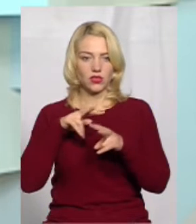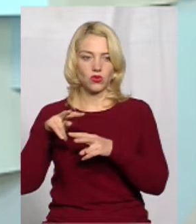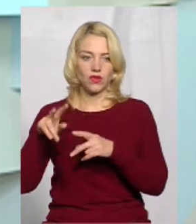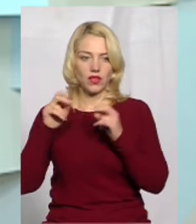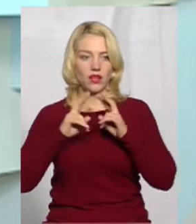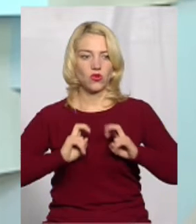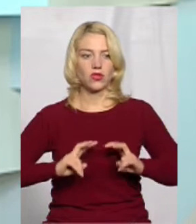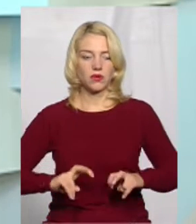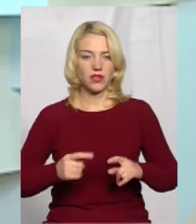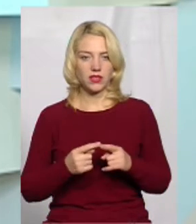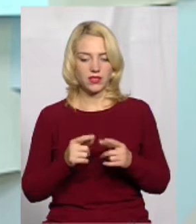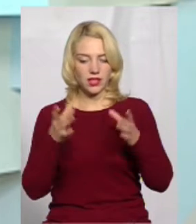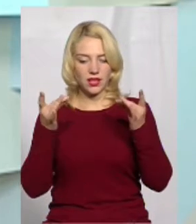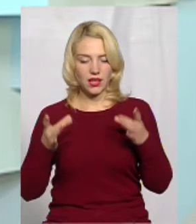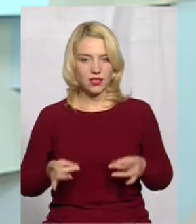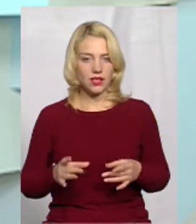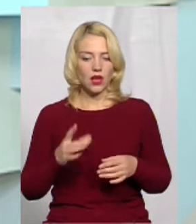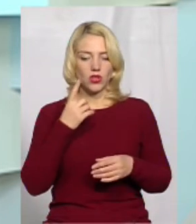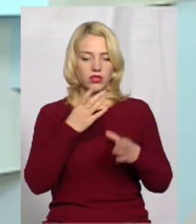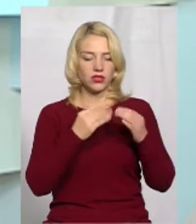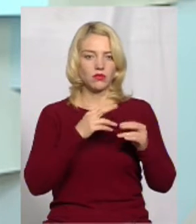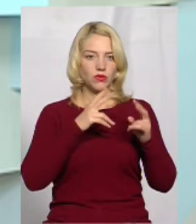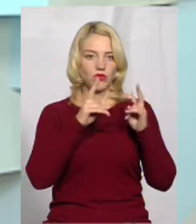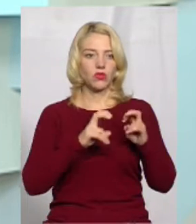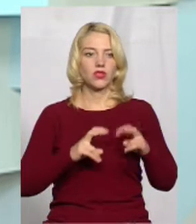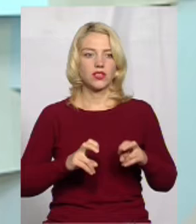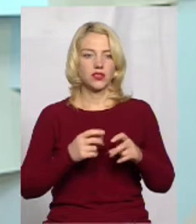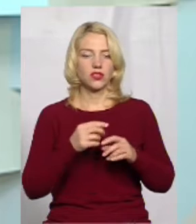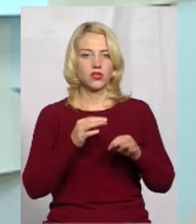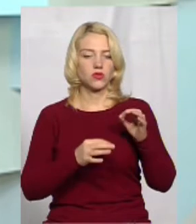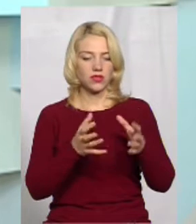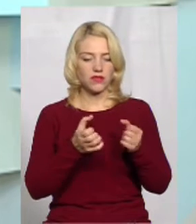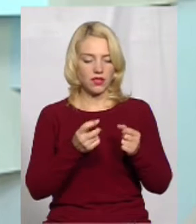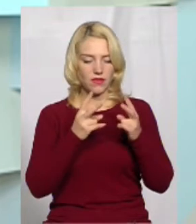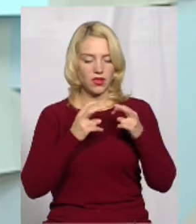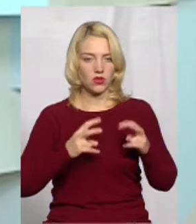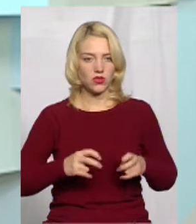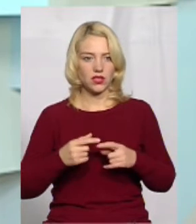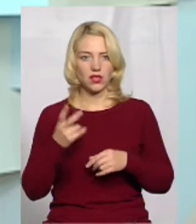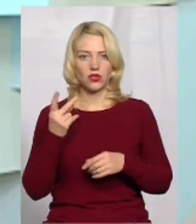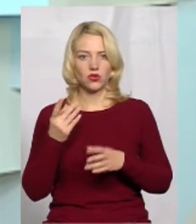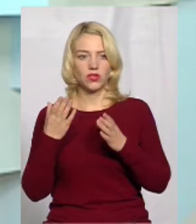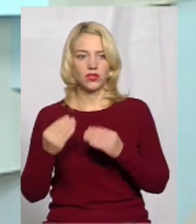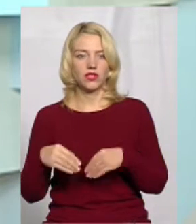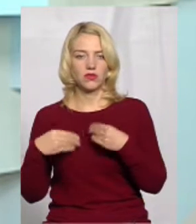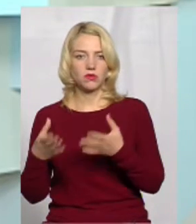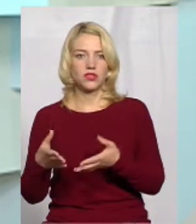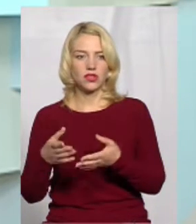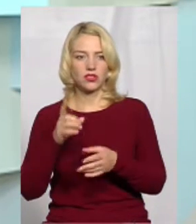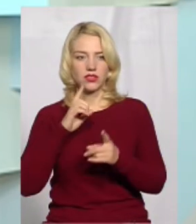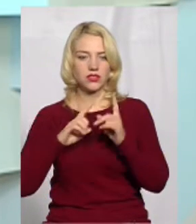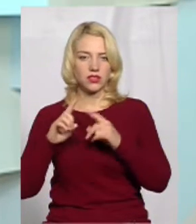розбирала цей кейс, в один день був розгляд, суддя взяв цю справу до розгляду, на другий день він вже призначив засідання, тобто